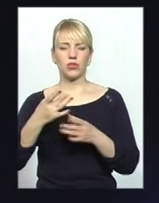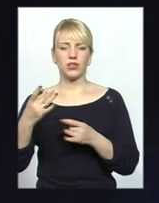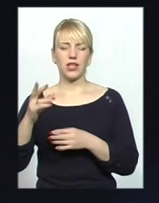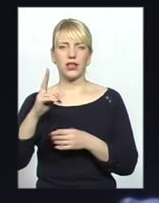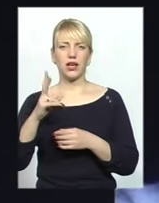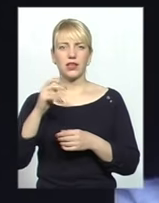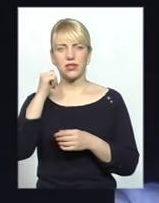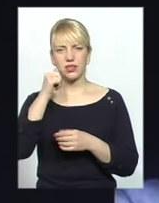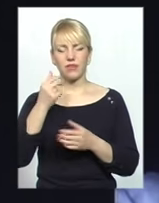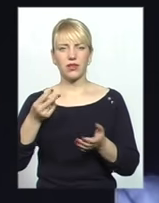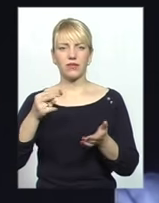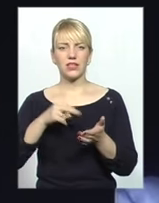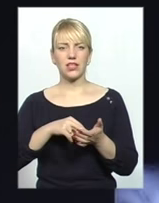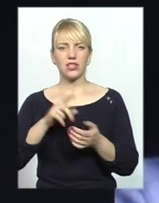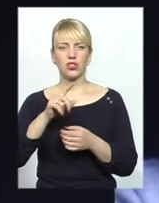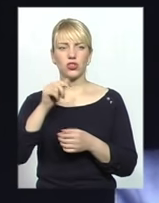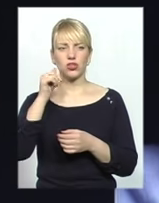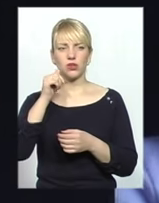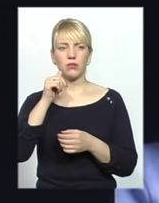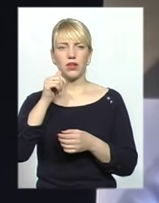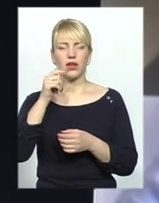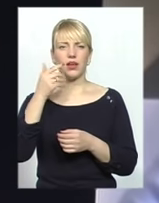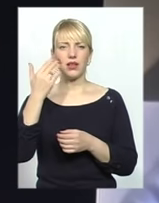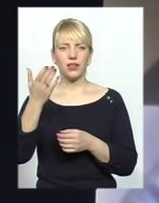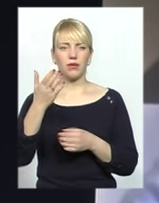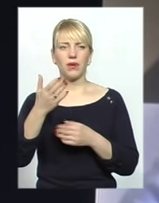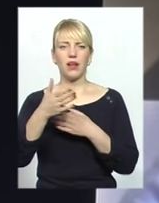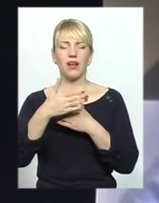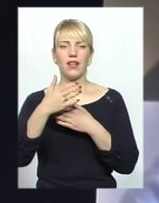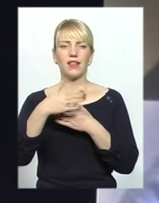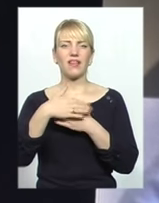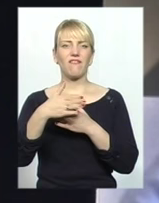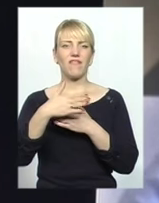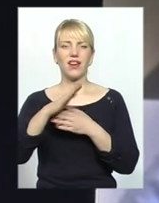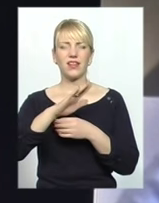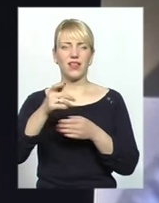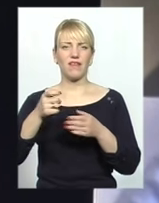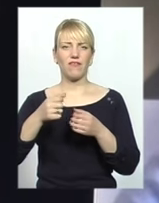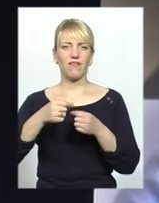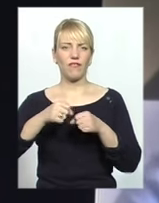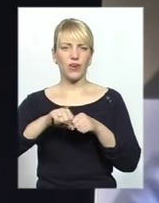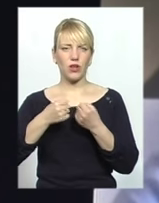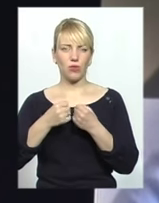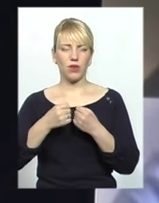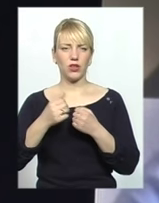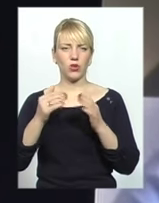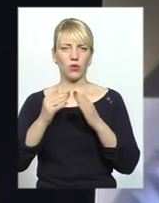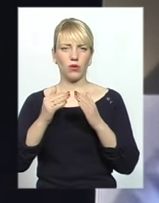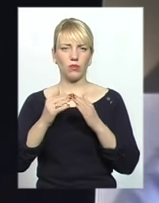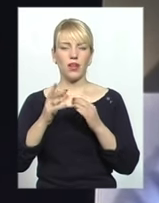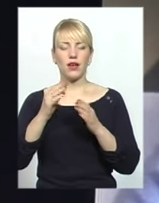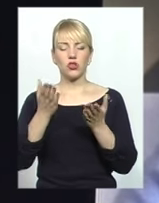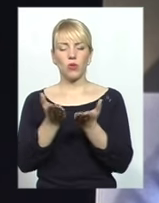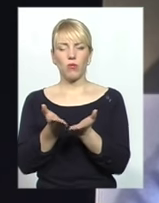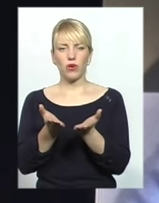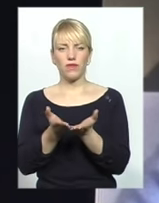їм встати завтра ранку, щоб їм двері не виламали вдома. Якщо би порівняти ставлення до нацменшин в Україні і у